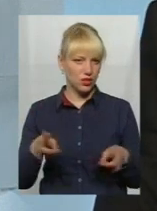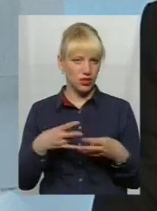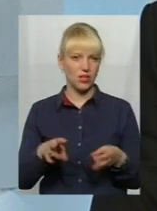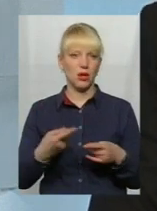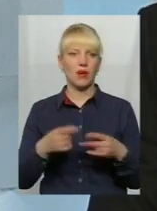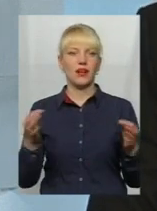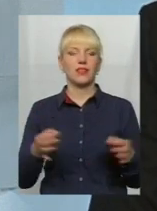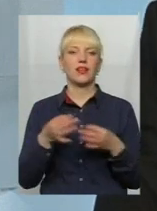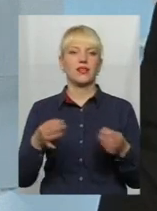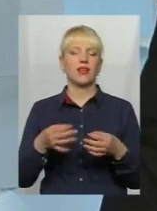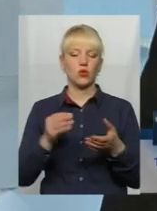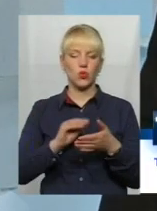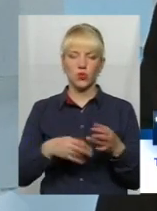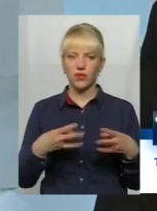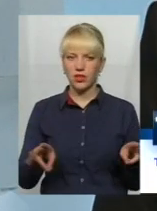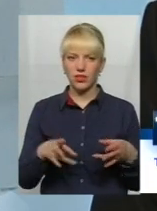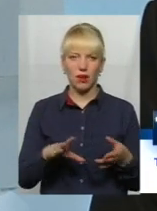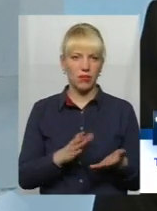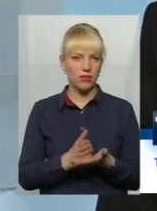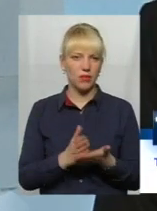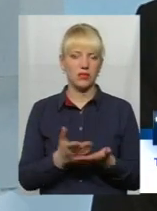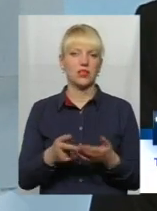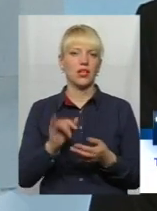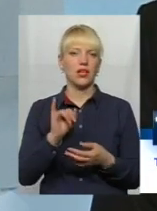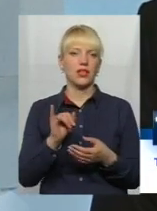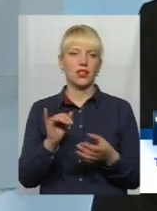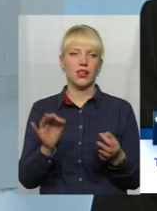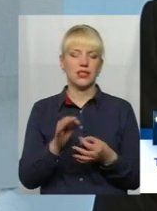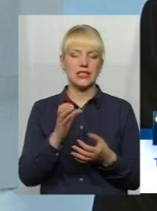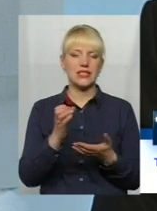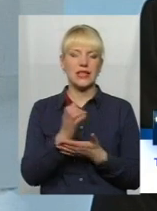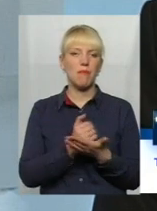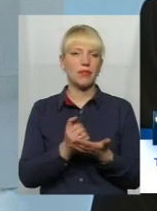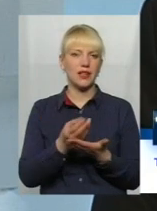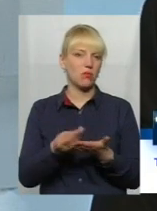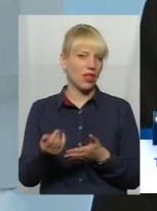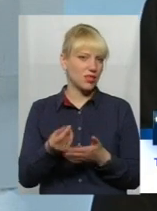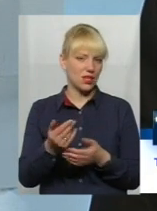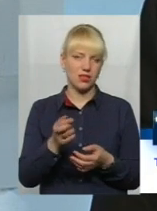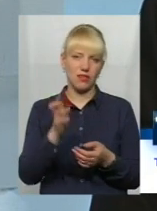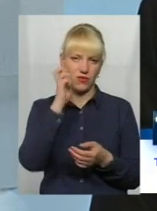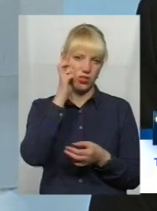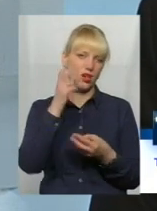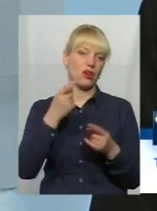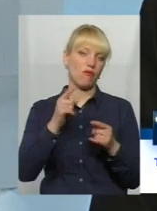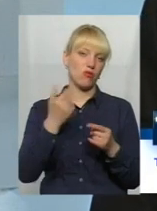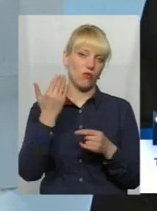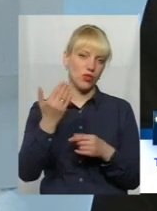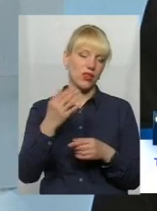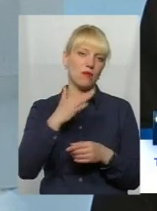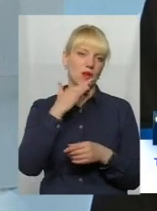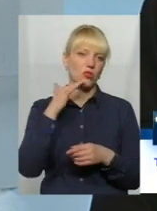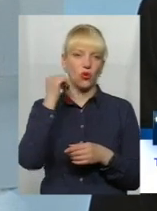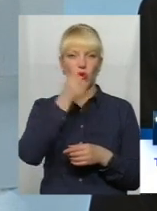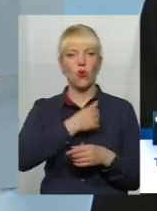ніякої довідки, не треба мати собою ринковий збір платити і так далі, і так далі, і так далі. І вони умудряються руками вже так